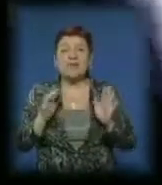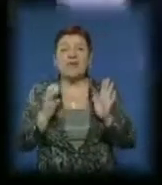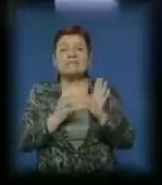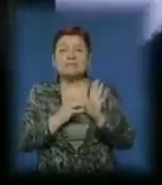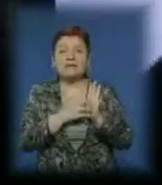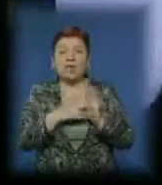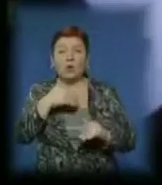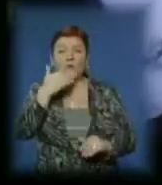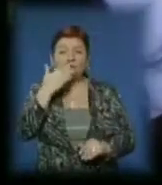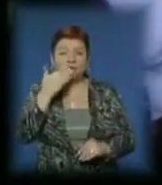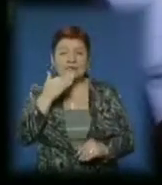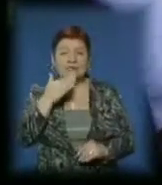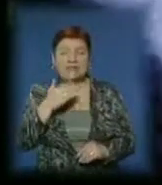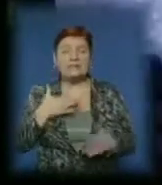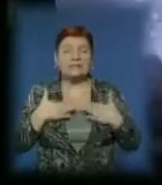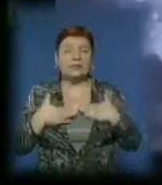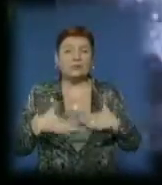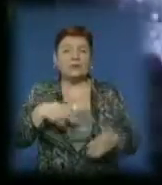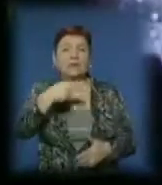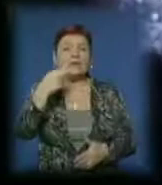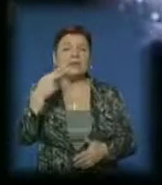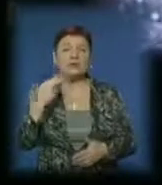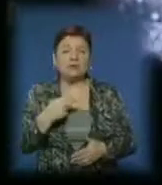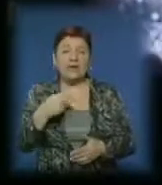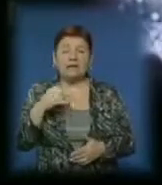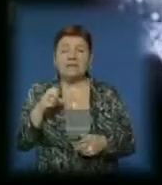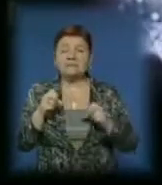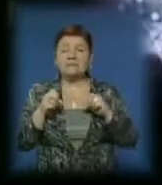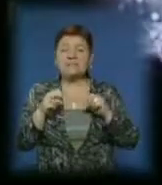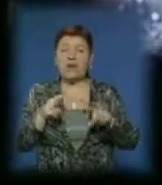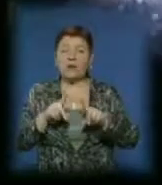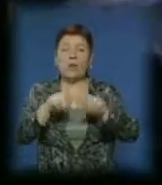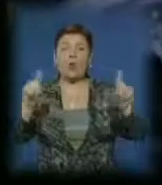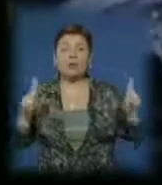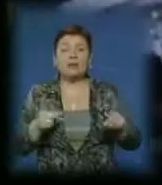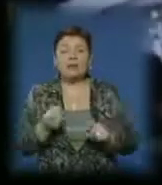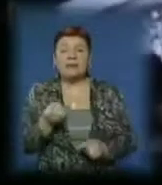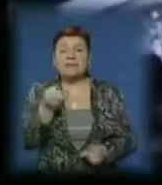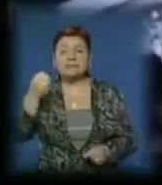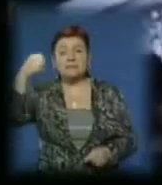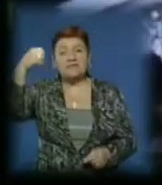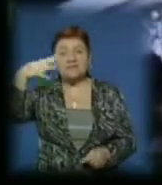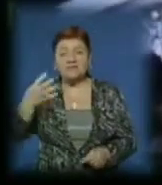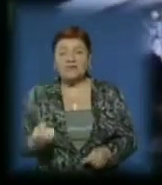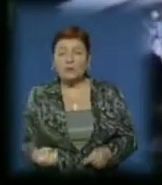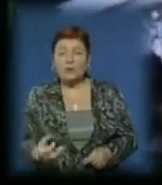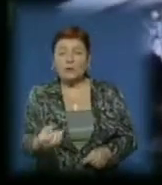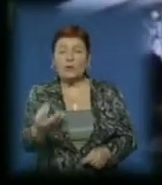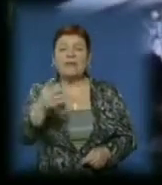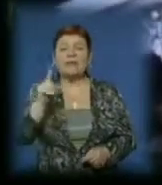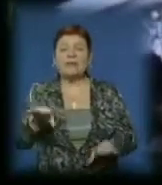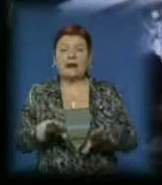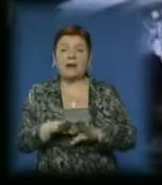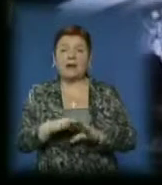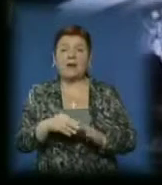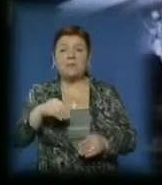Зараз ужгородська художниця із задоволенням малює свої роботи на спеціальному обладнанні з підсвідкою. Саме тут з'явилася остання анімація